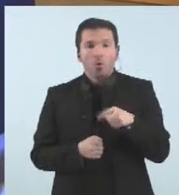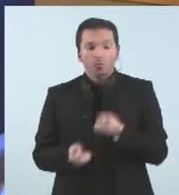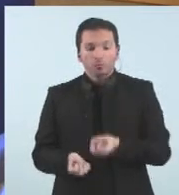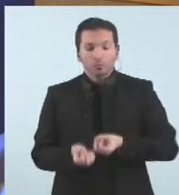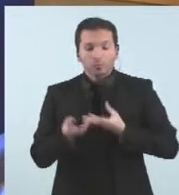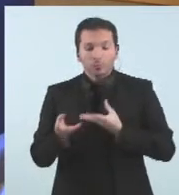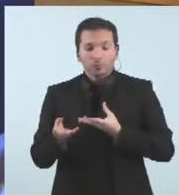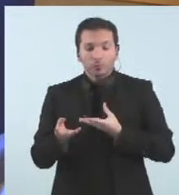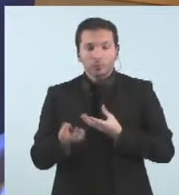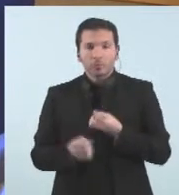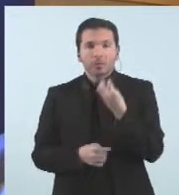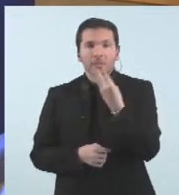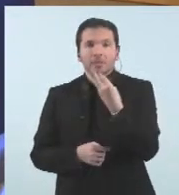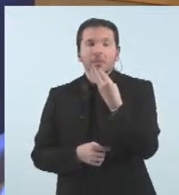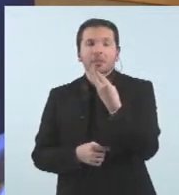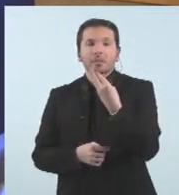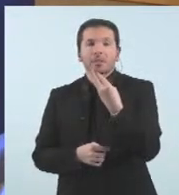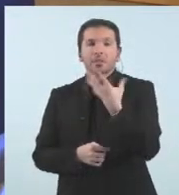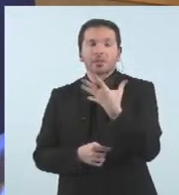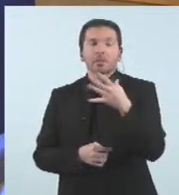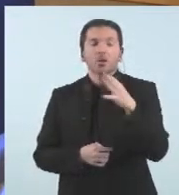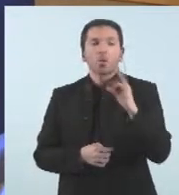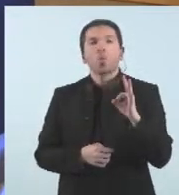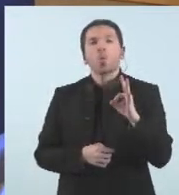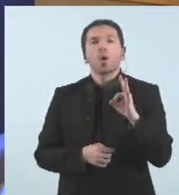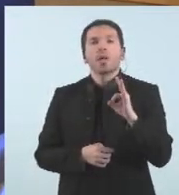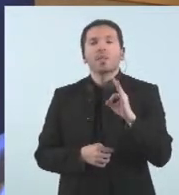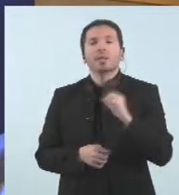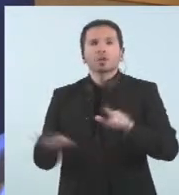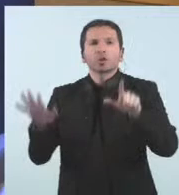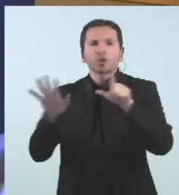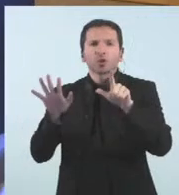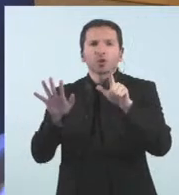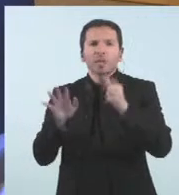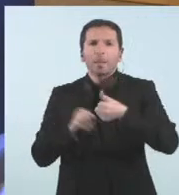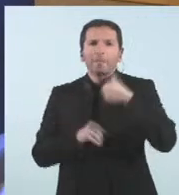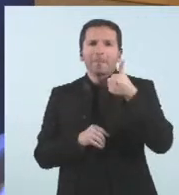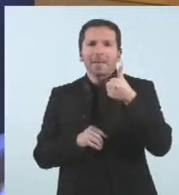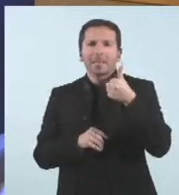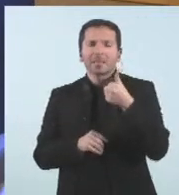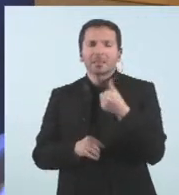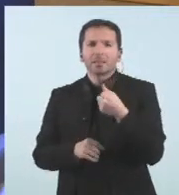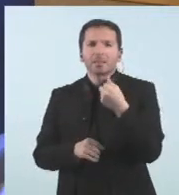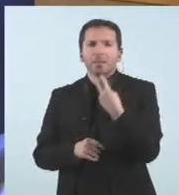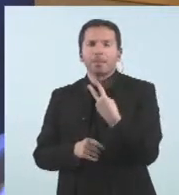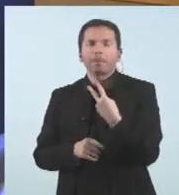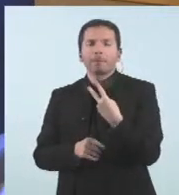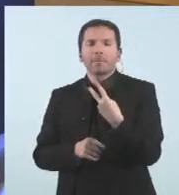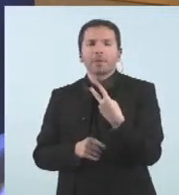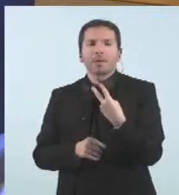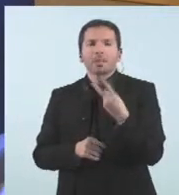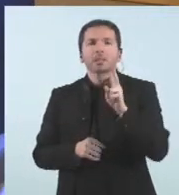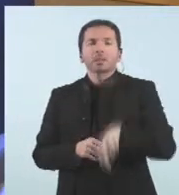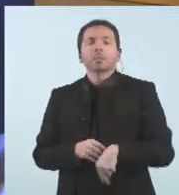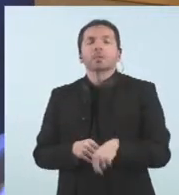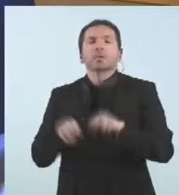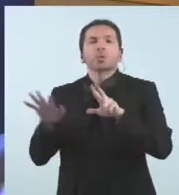357 casos més. Estem en un total de 28.899 casos.